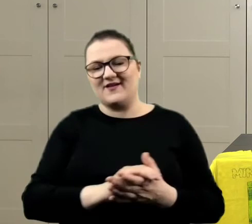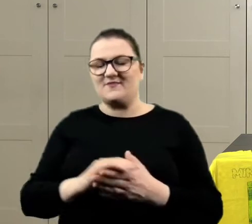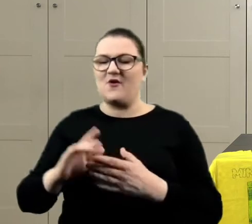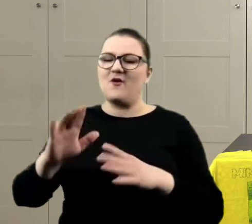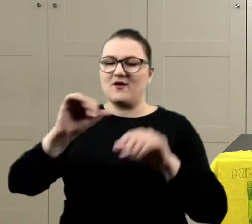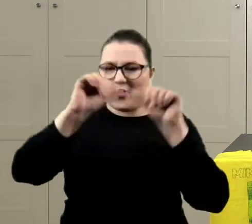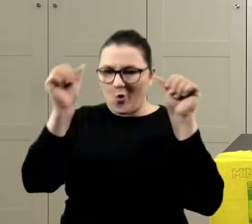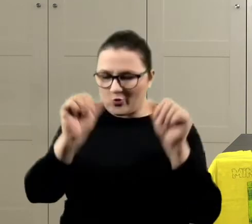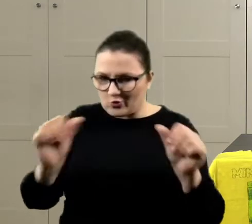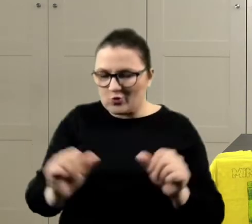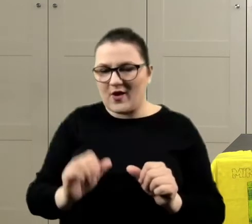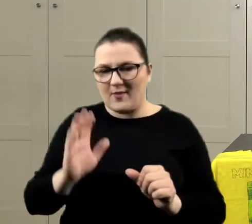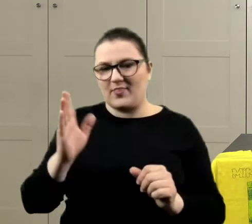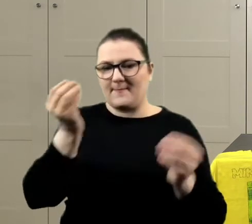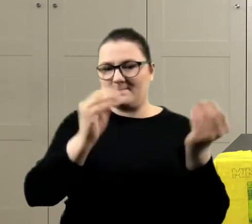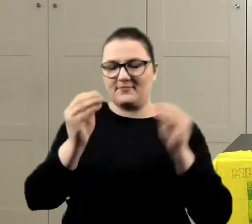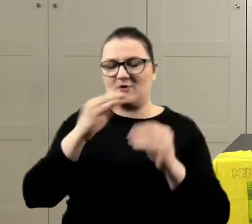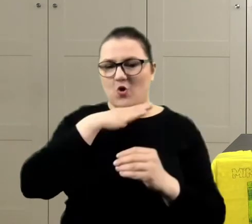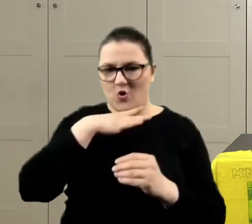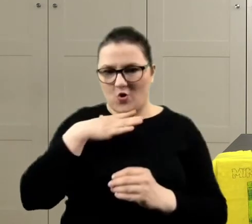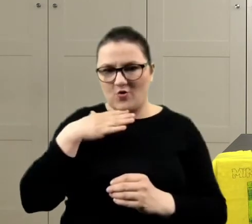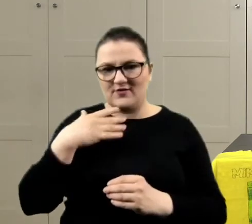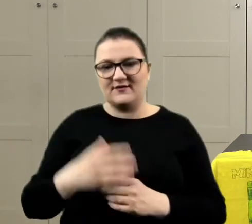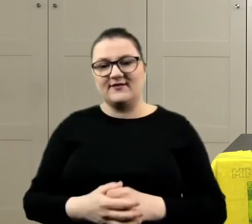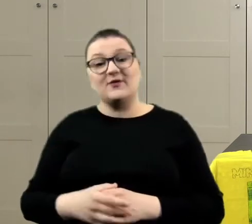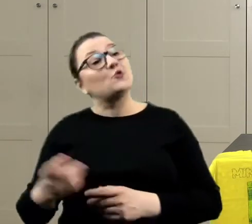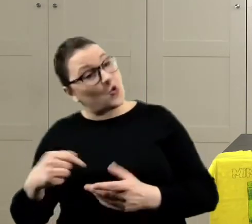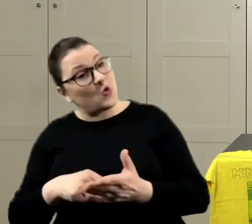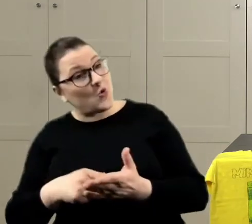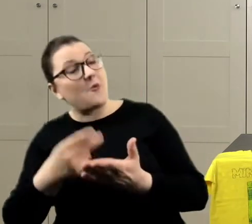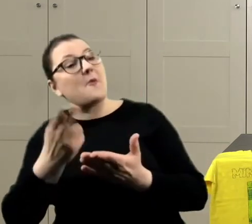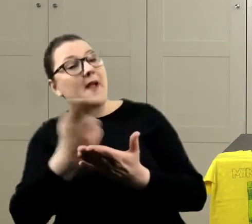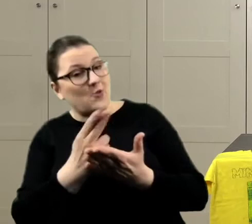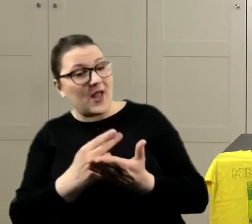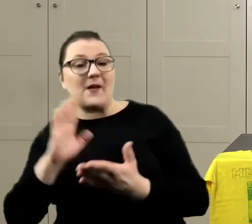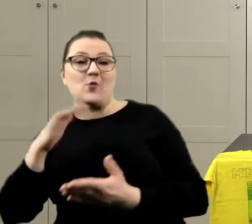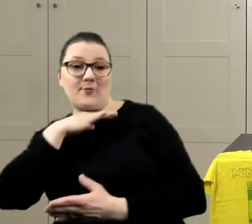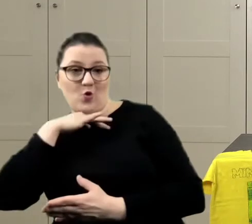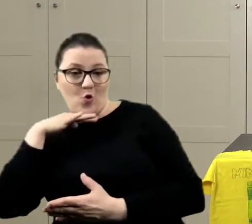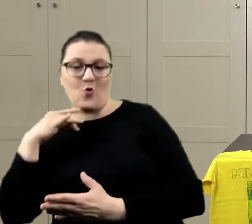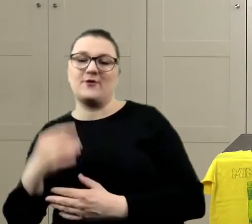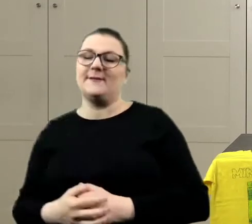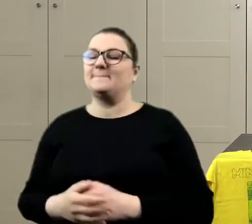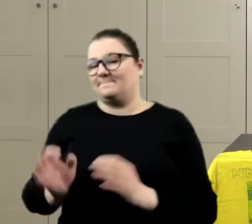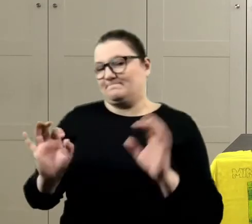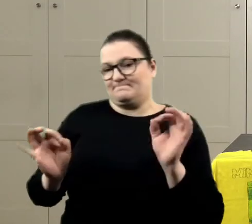wmalowywać kolory. Malujemy i kolorujemy. Dobrze. Proszę.